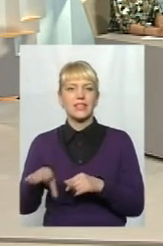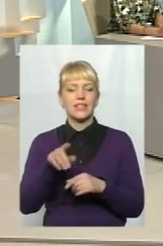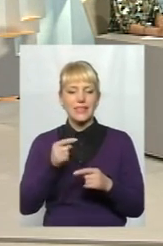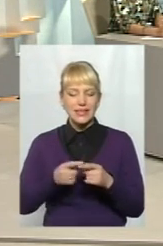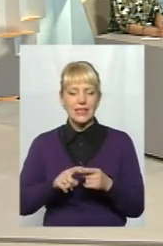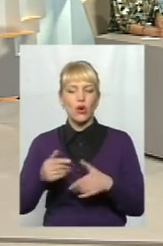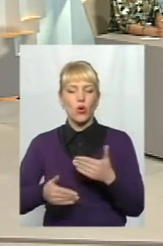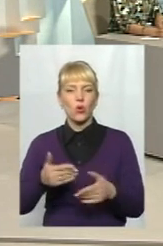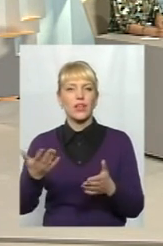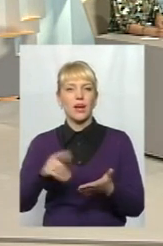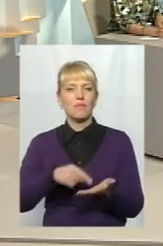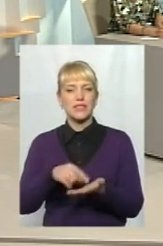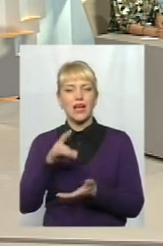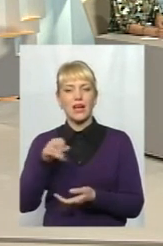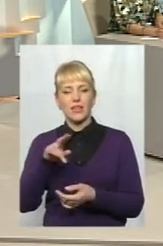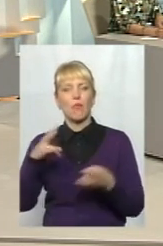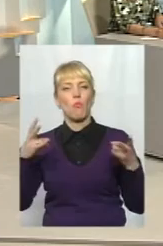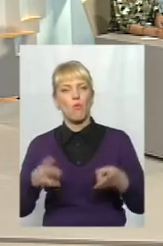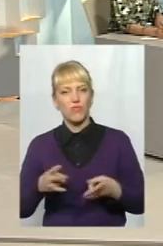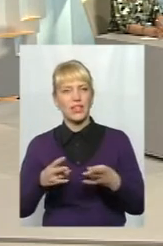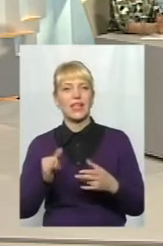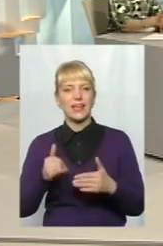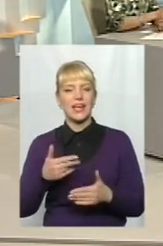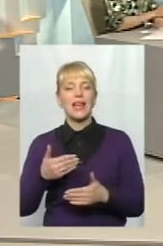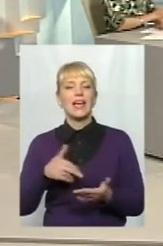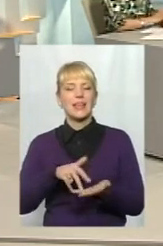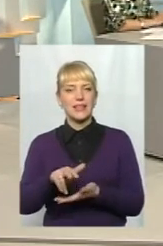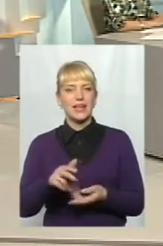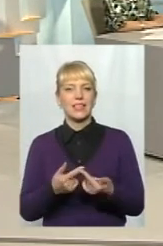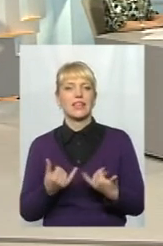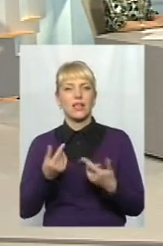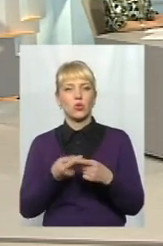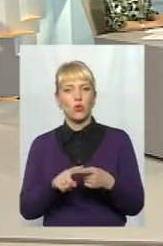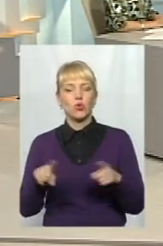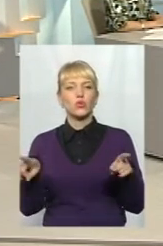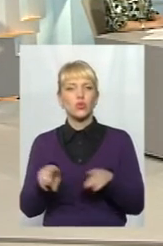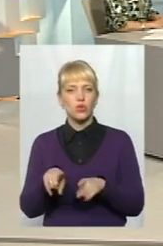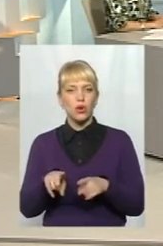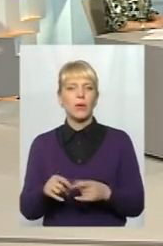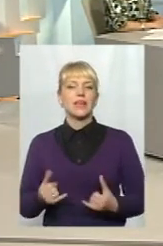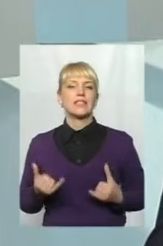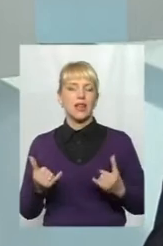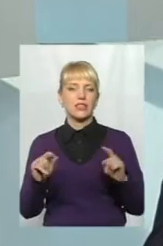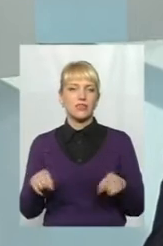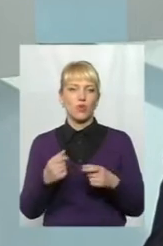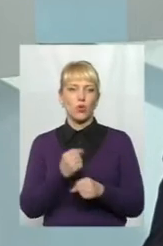кроки, на які міська рада повинна і йде для того, щоб, скажімо так, заради створення робочого місця так